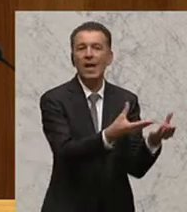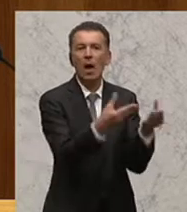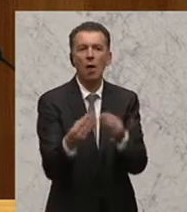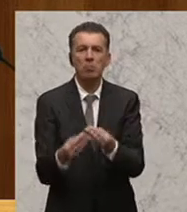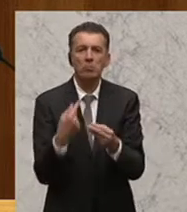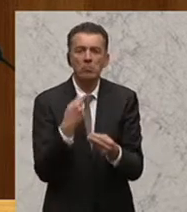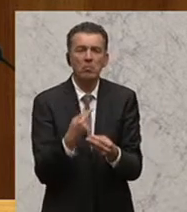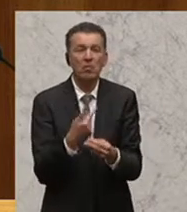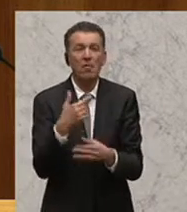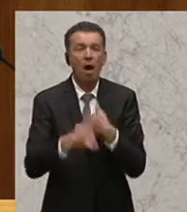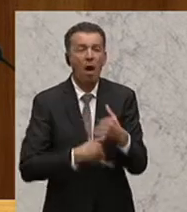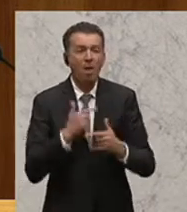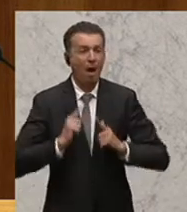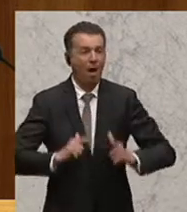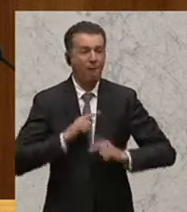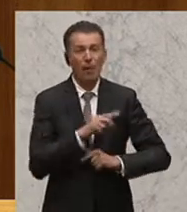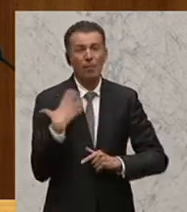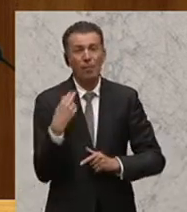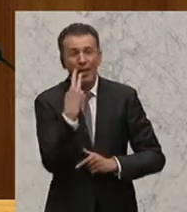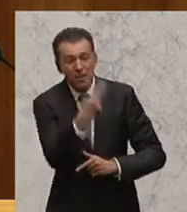zwei Jahre warten, bis er seine Tochter wieder sieht.